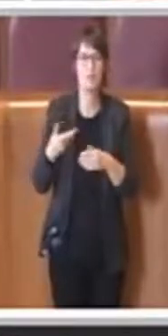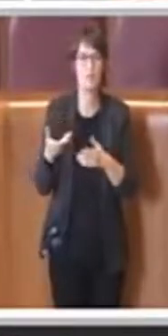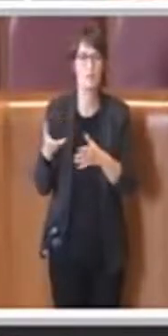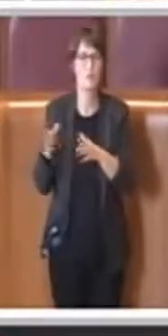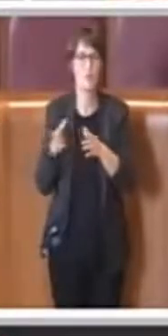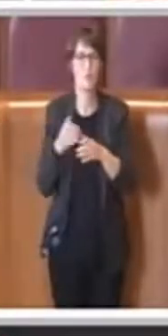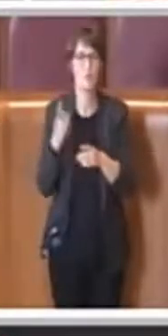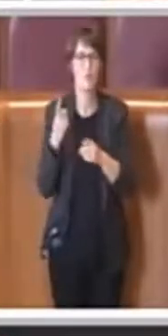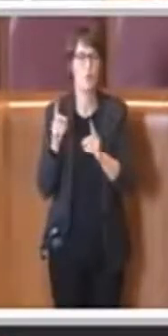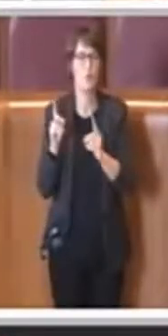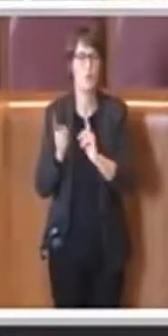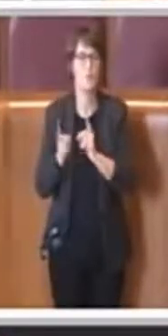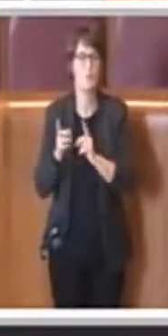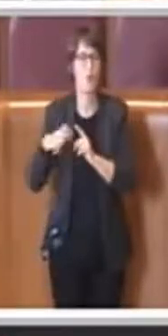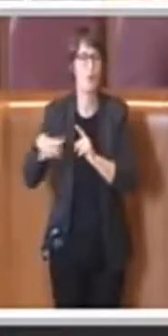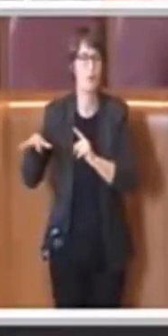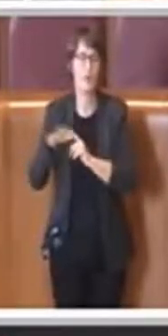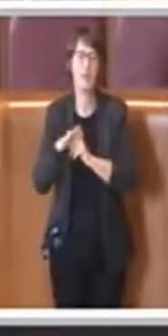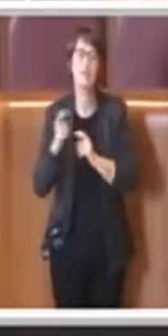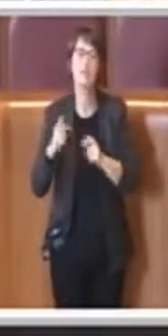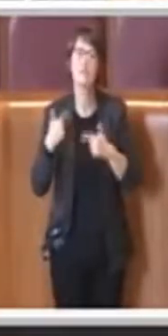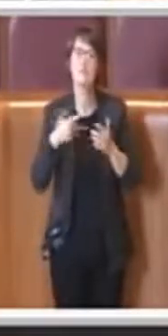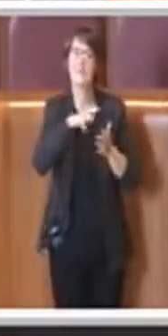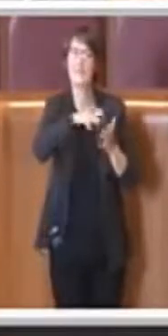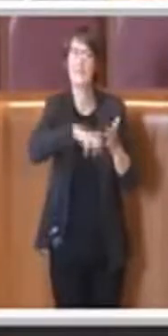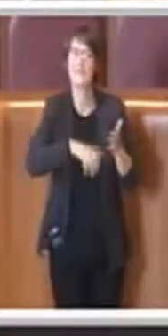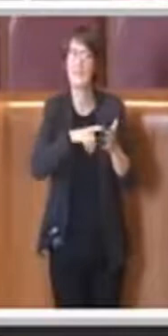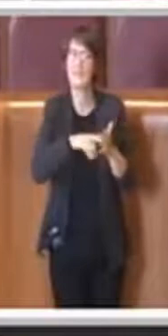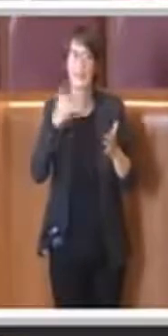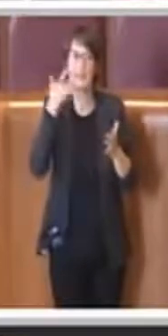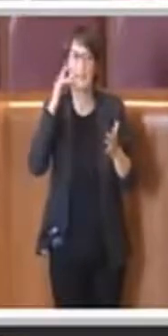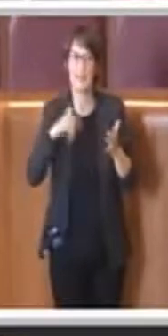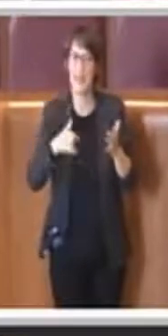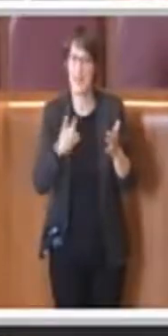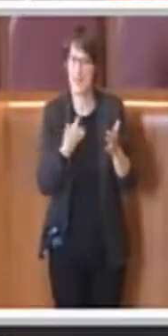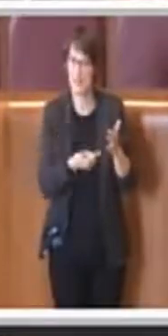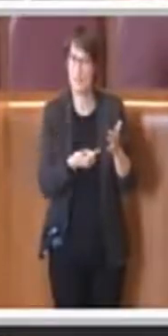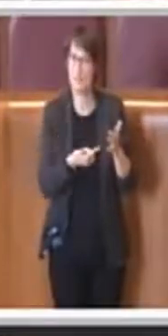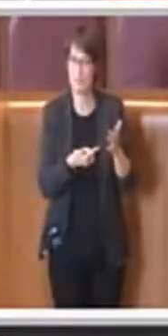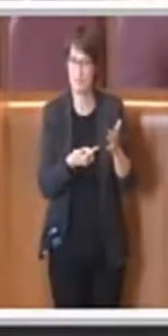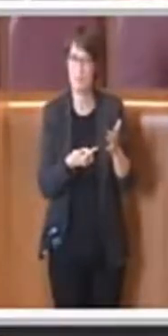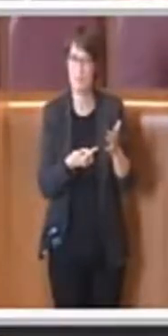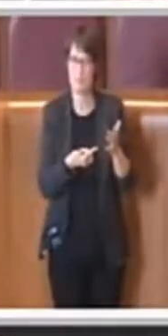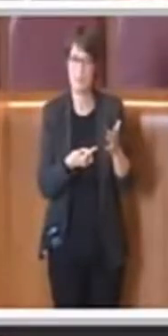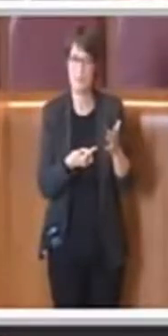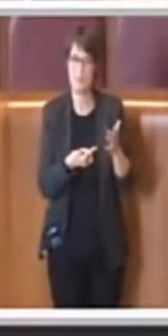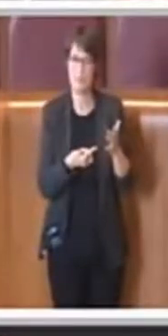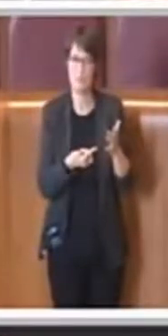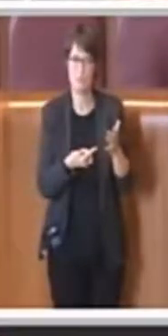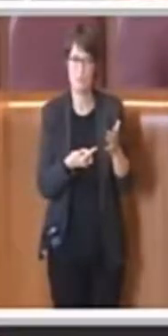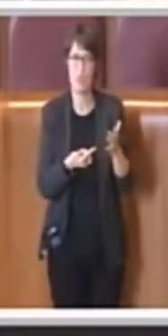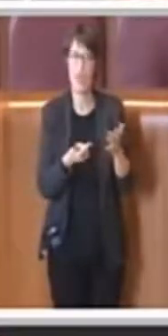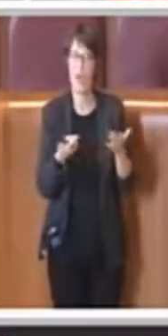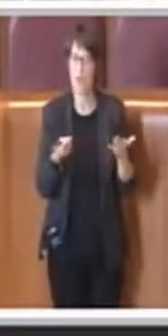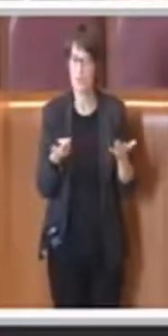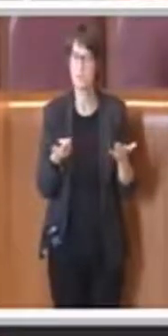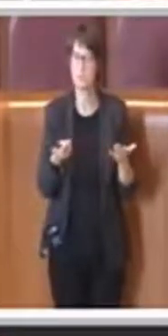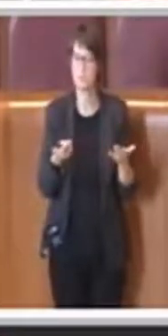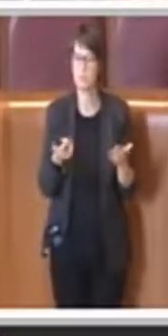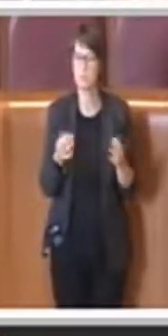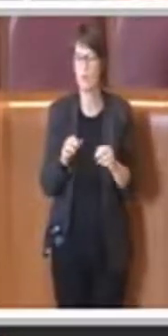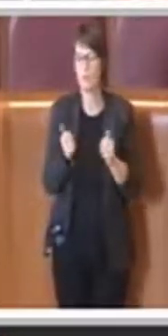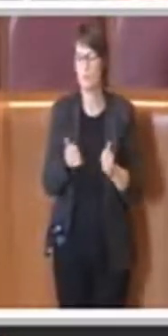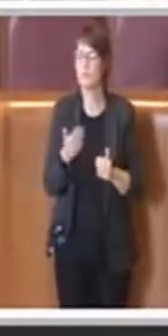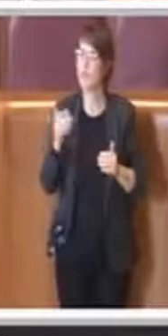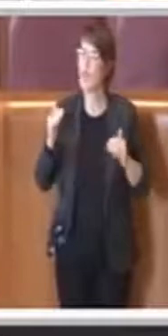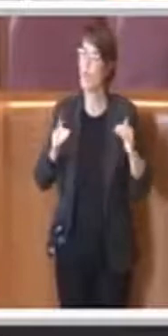semplificato insomma alcune questioni e diciamo creato un equilibrio attuativo